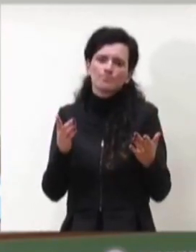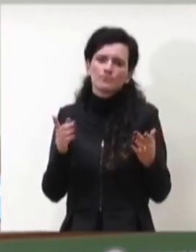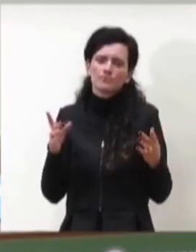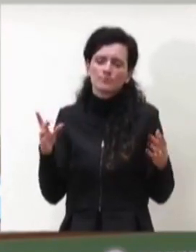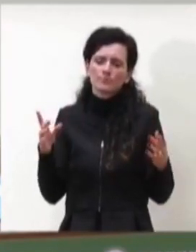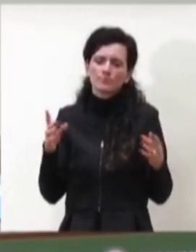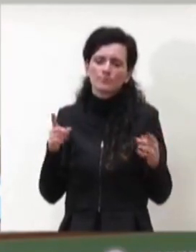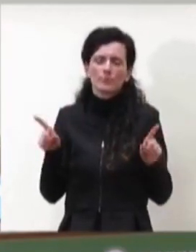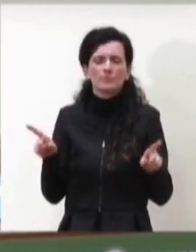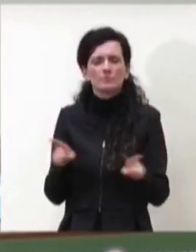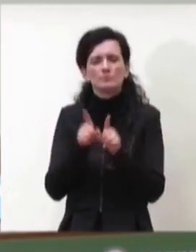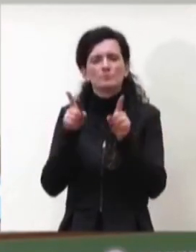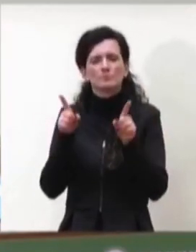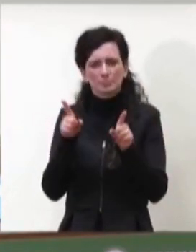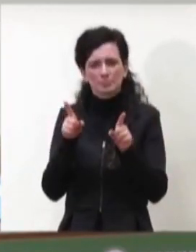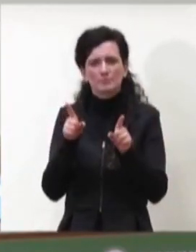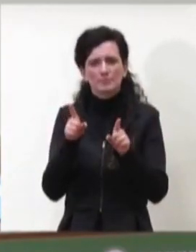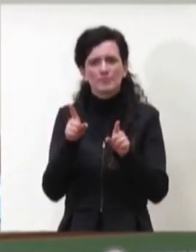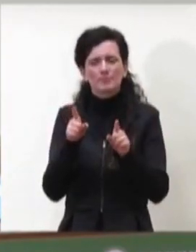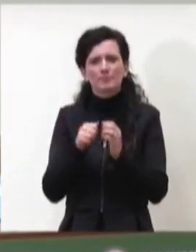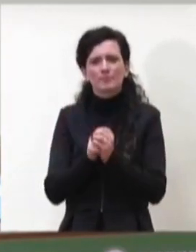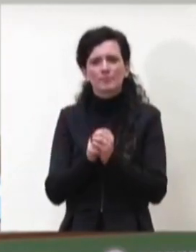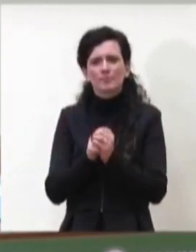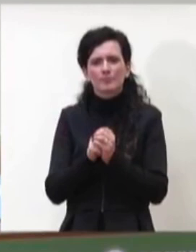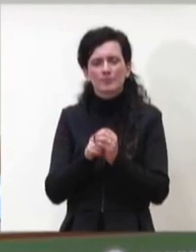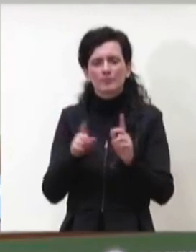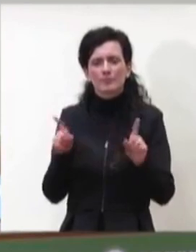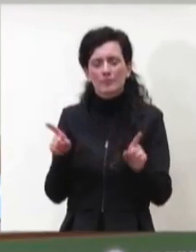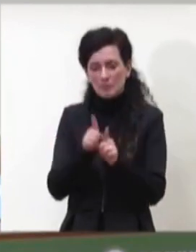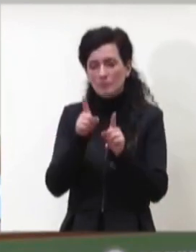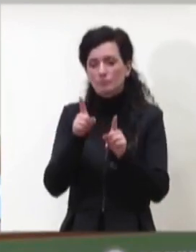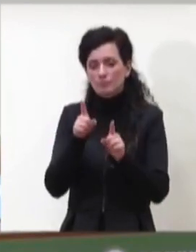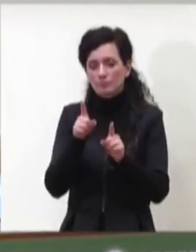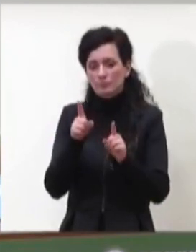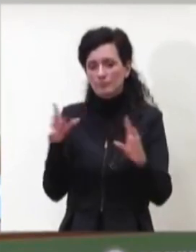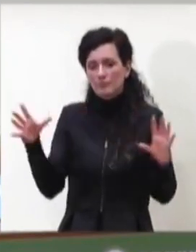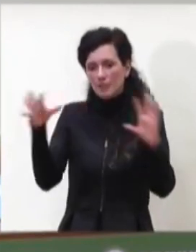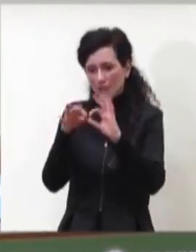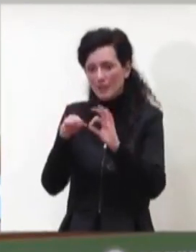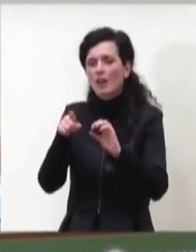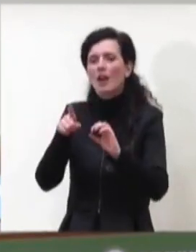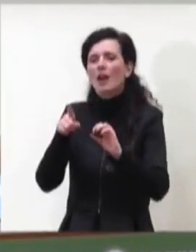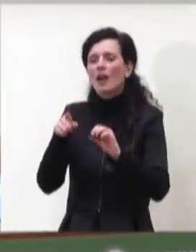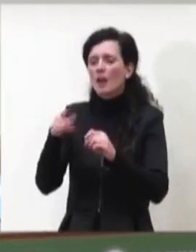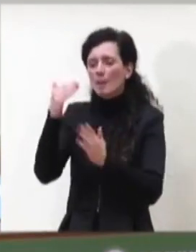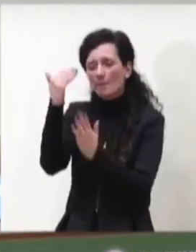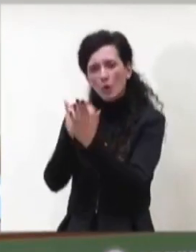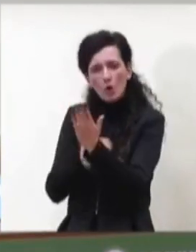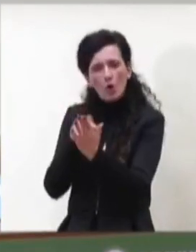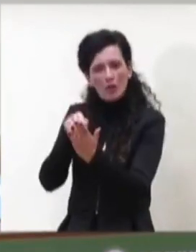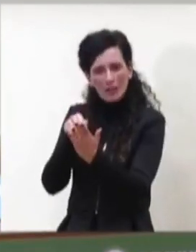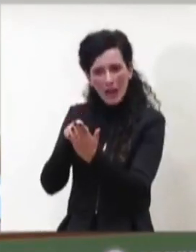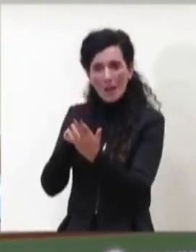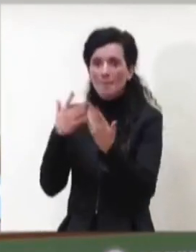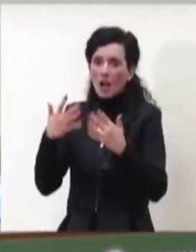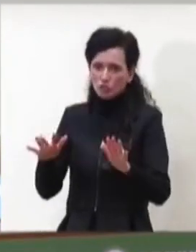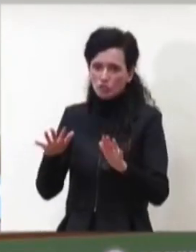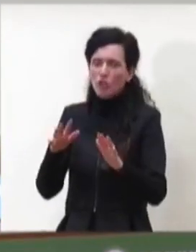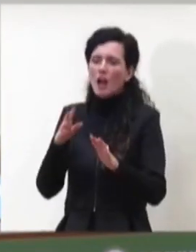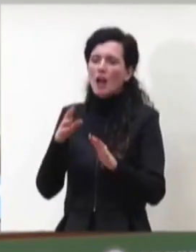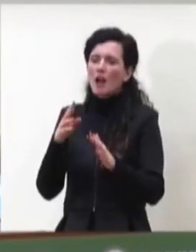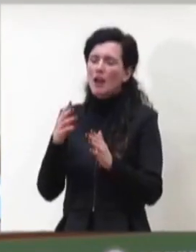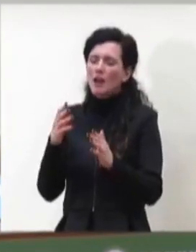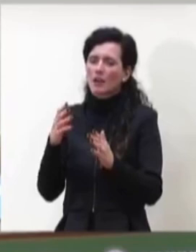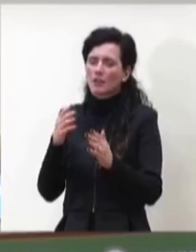quali appunto si potrà poi dar corso a tutto quel programma che è stato sviluppato per il